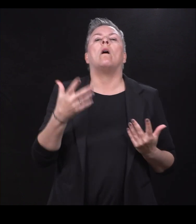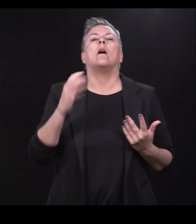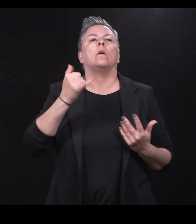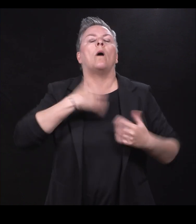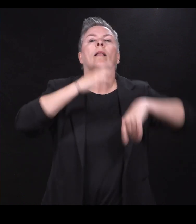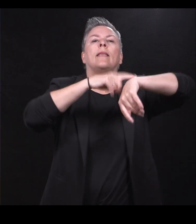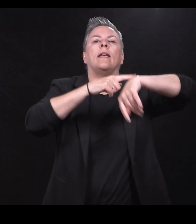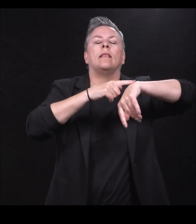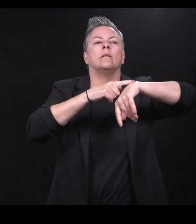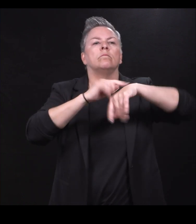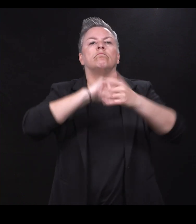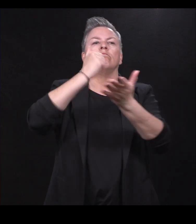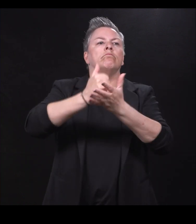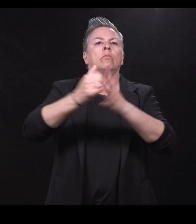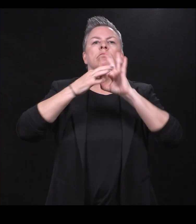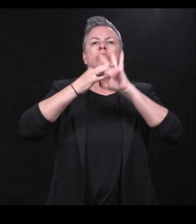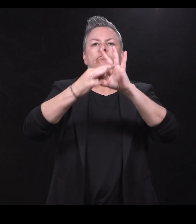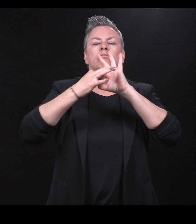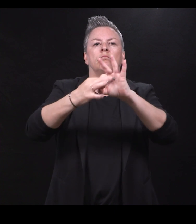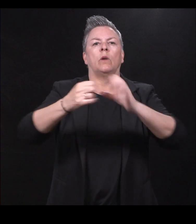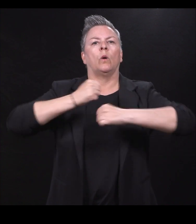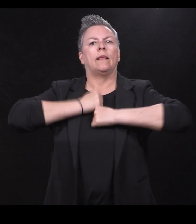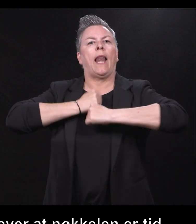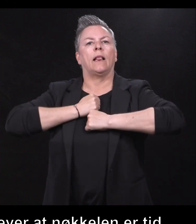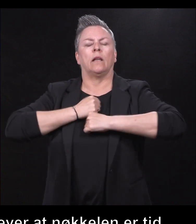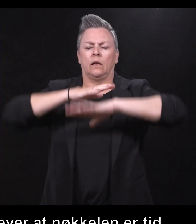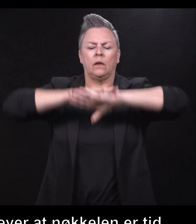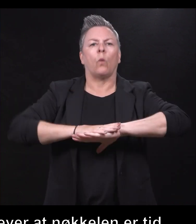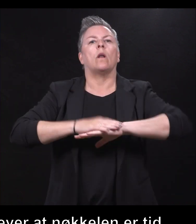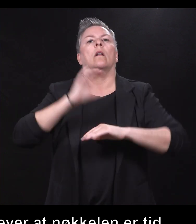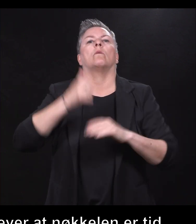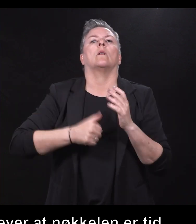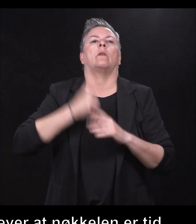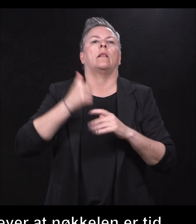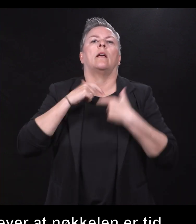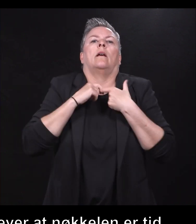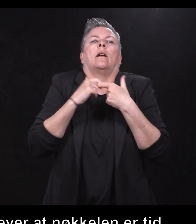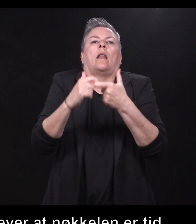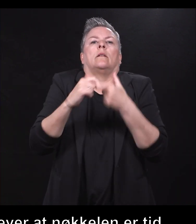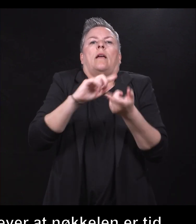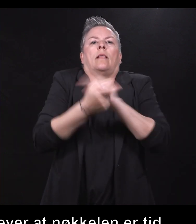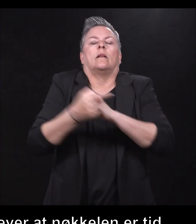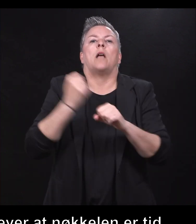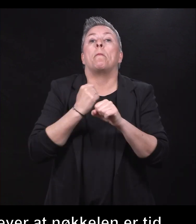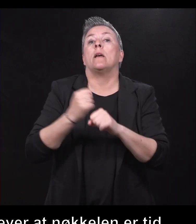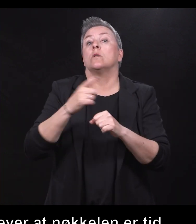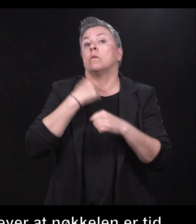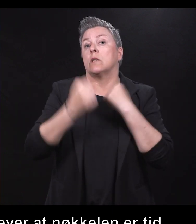relasjonsbygning for å etablere en nødvendig tillit. Og det er grunnleggende for det viktige relasjonelle medlemsarbeidet som er